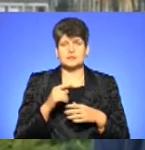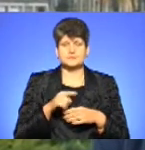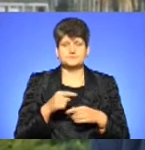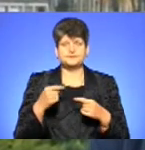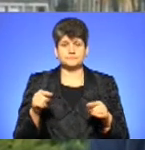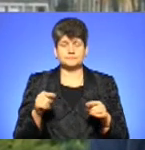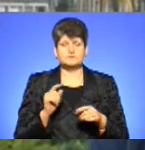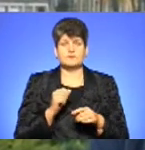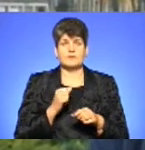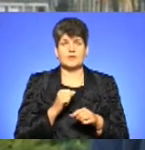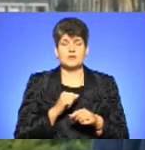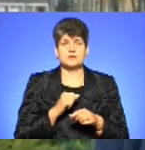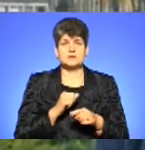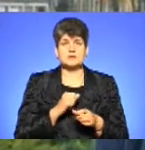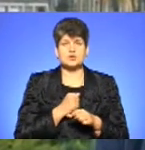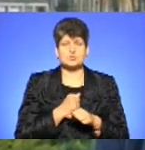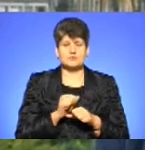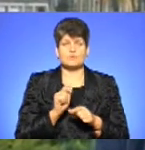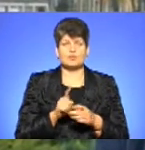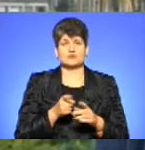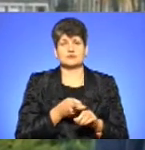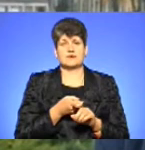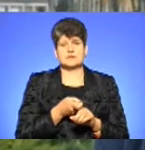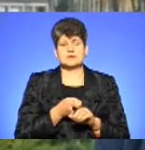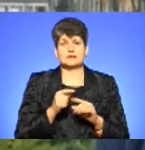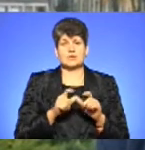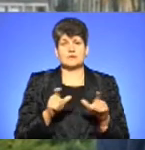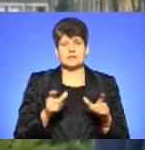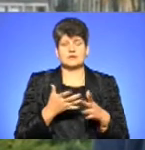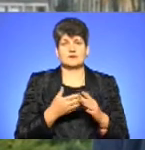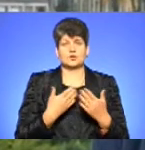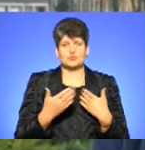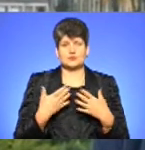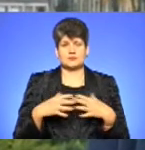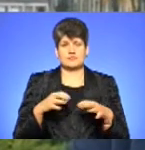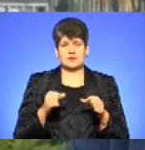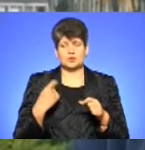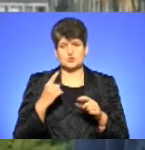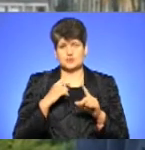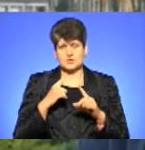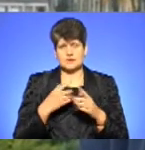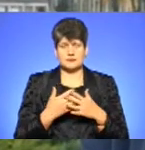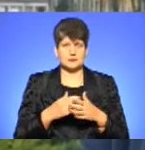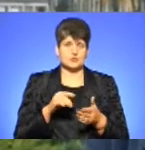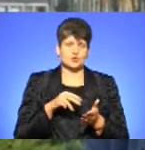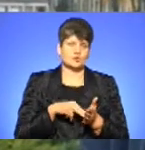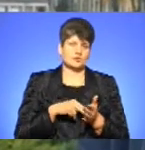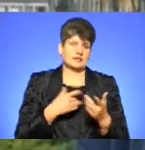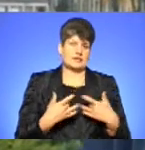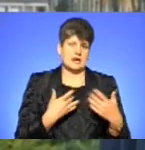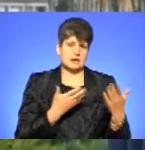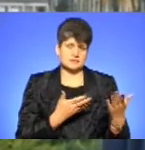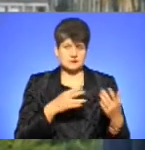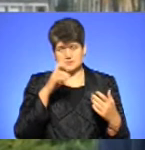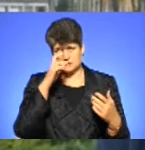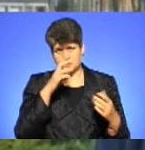зобов'язання можуть стосуватися в більшості тих об'єктів, які відносяться до власності обласної ради. Ми стоїмо біля театру, це спільний'єкт